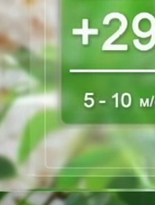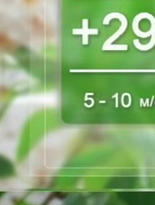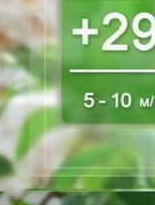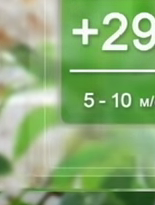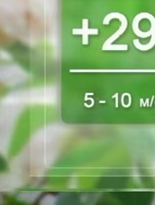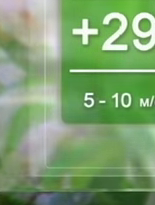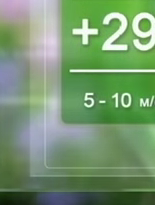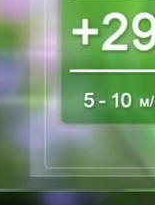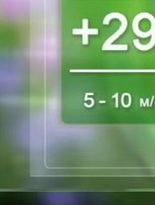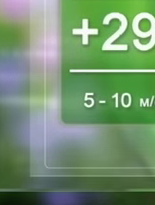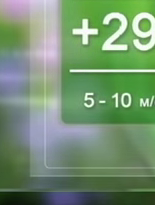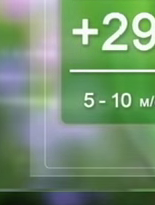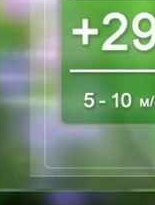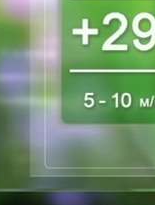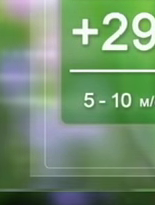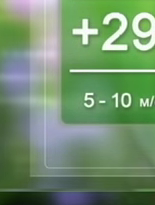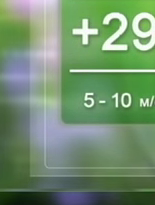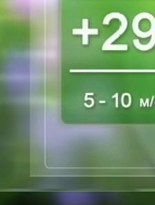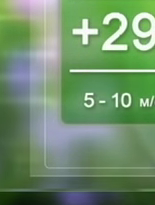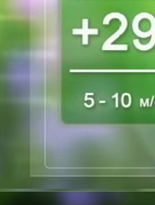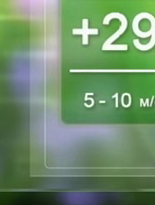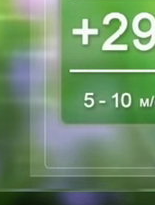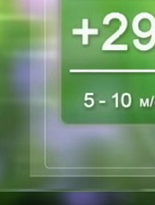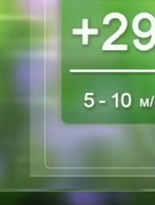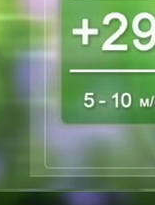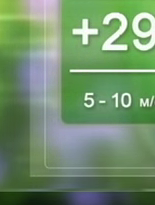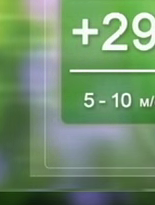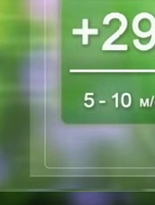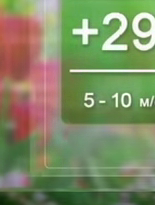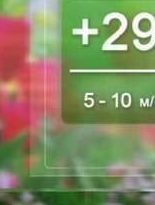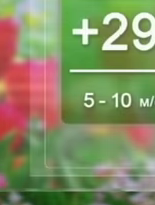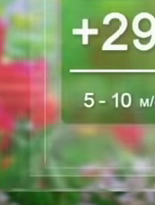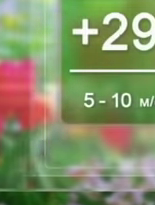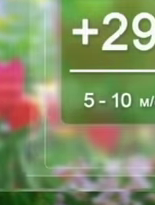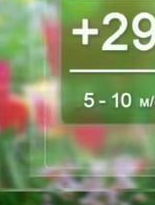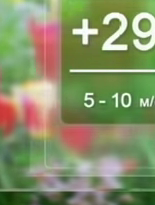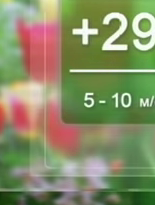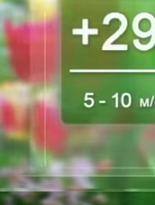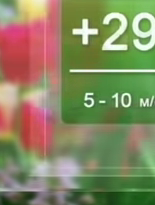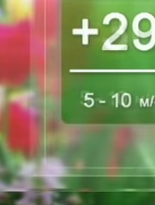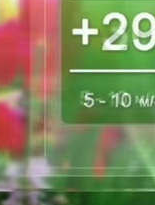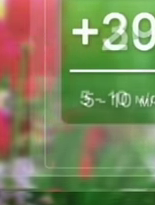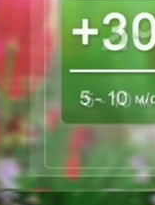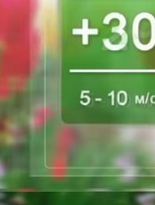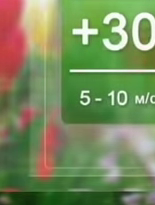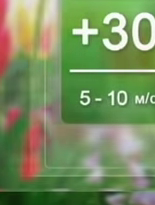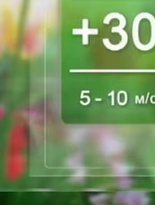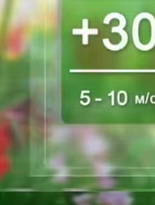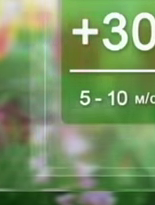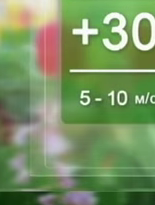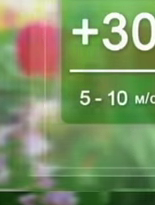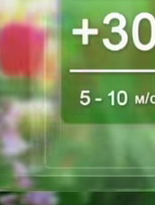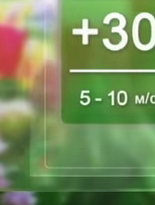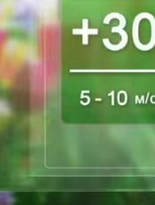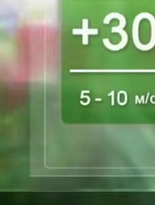секунду. Температура повітря в області вночі плюс 15, плюс 20, в день 29-34 градуси вище нуля. В обласному